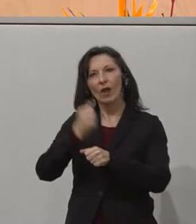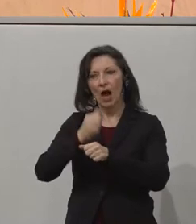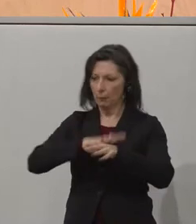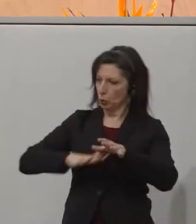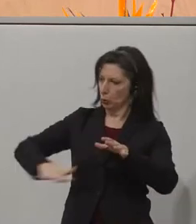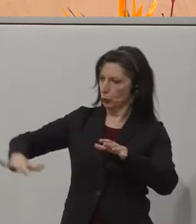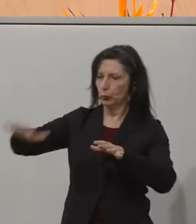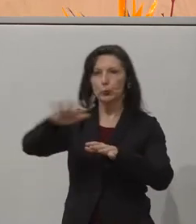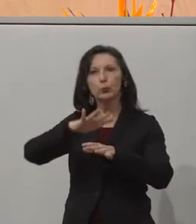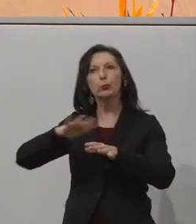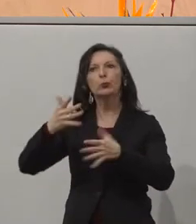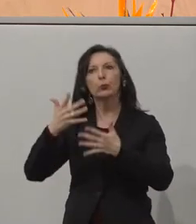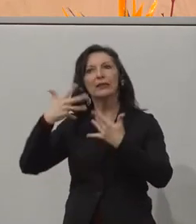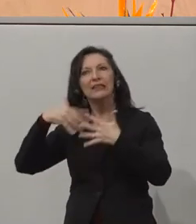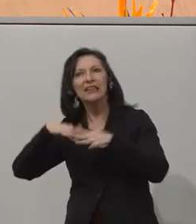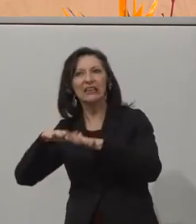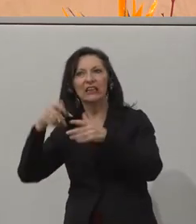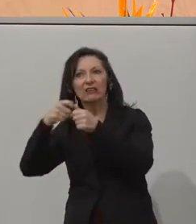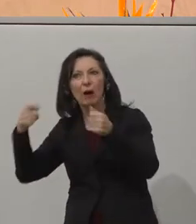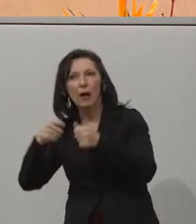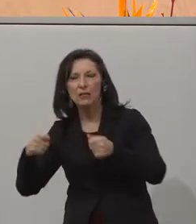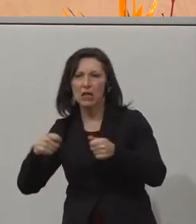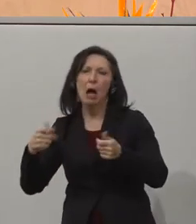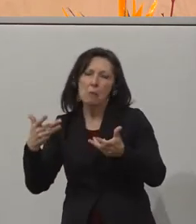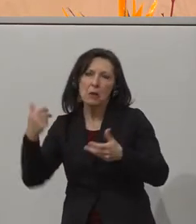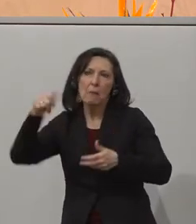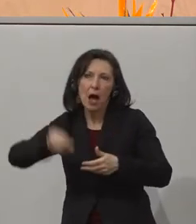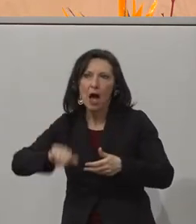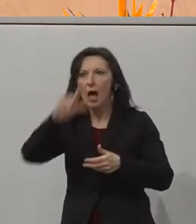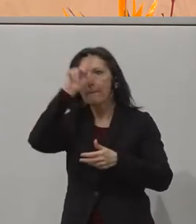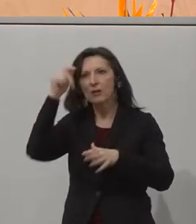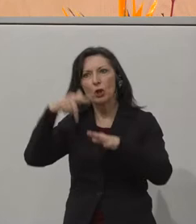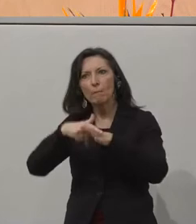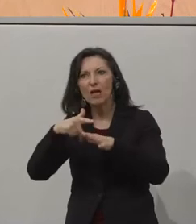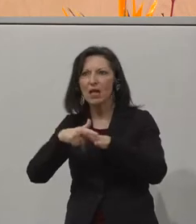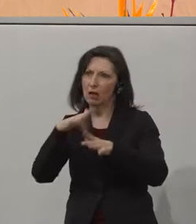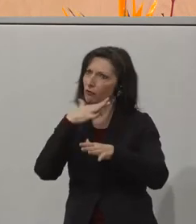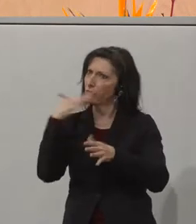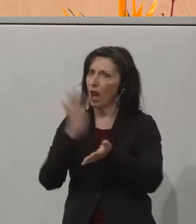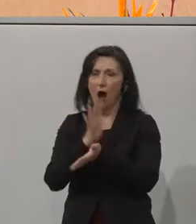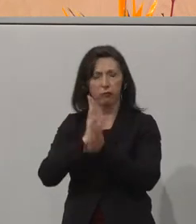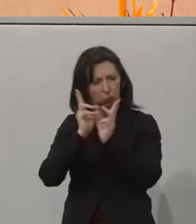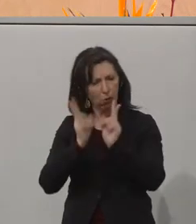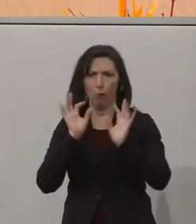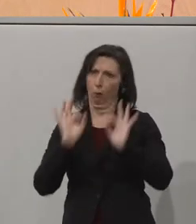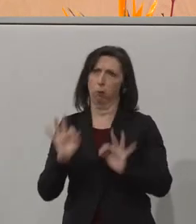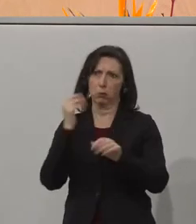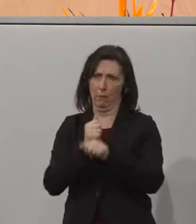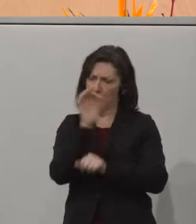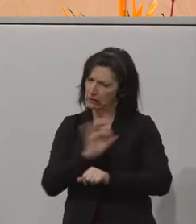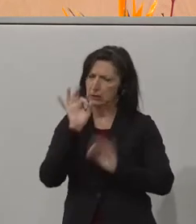integrativen Maßnahmen können Menschen mit Behinderung die meisten Berufe und Arbeitsaufgaben sehr gut meistern. Wie unsere